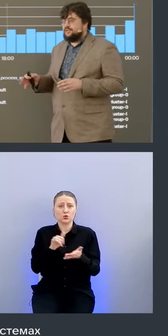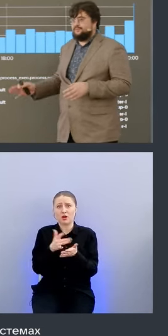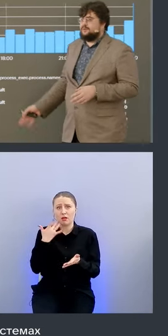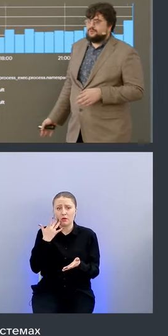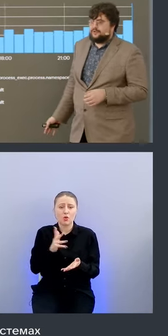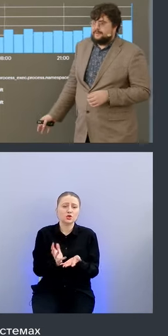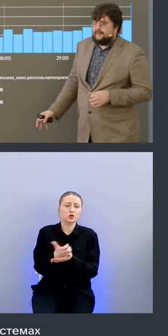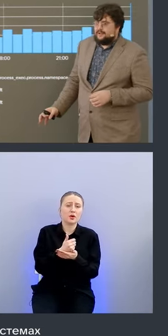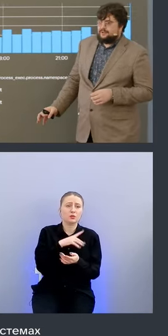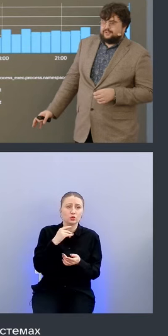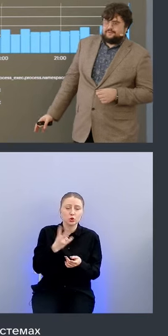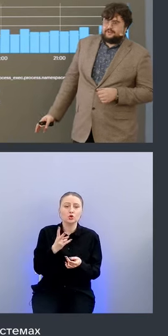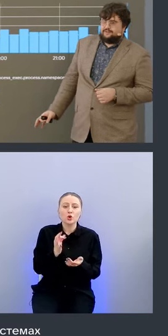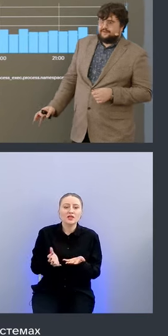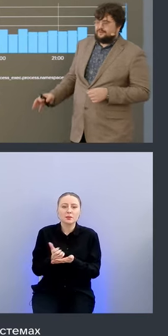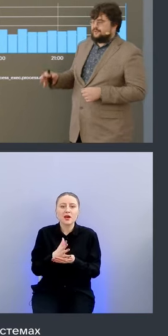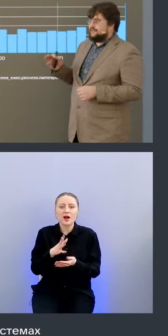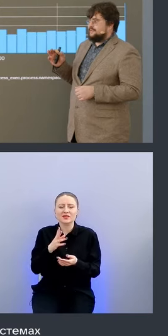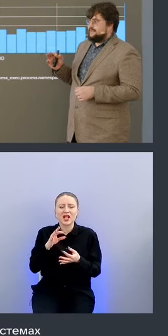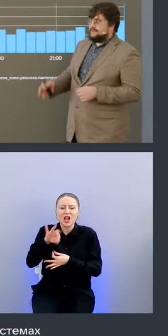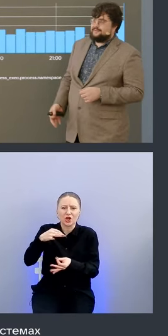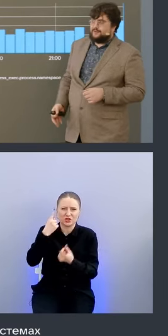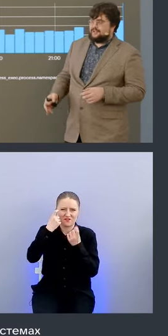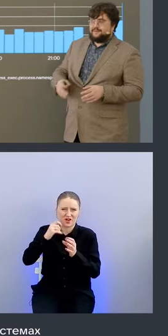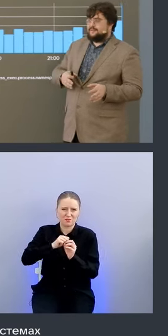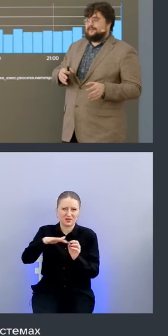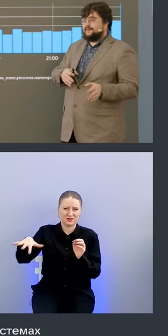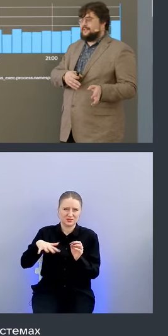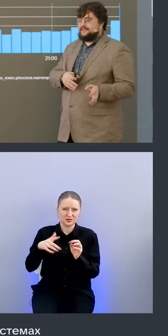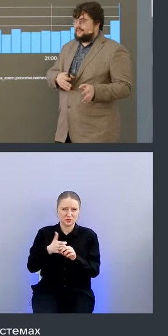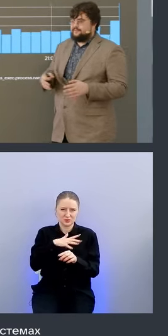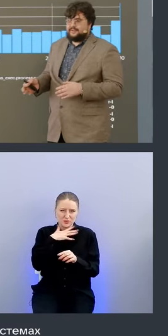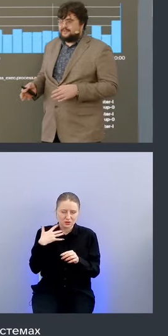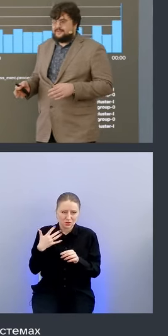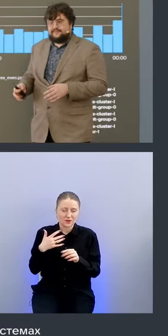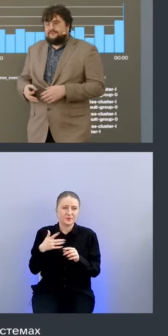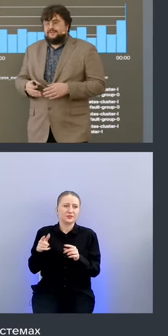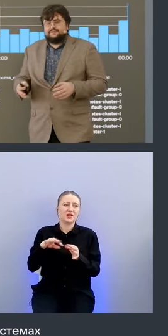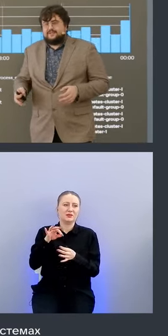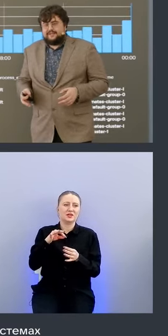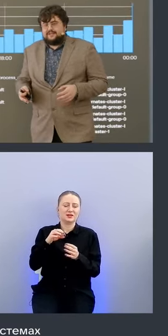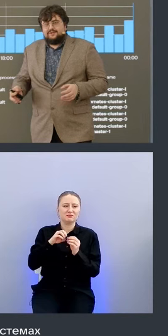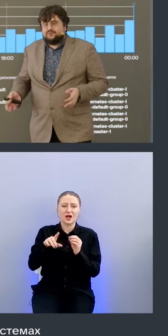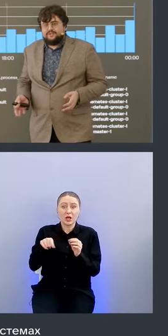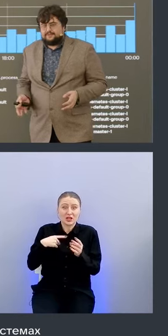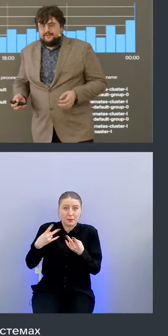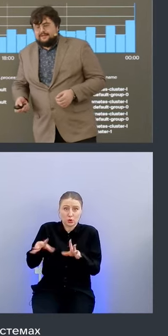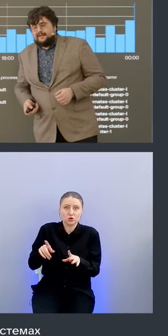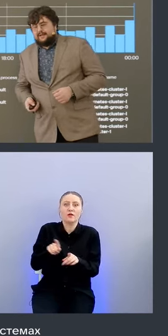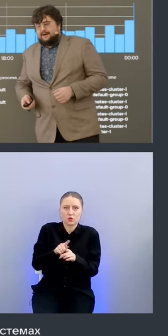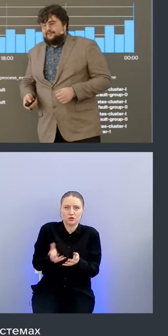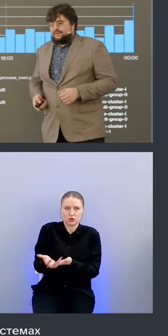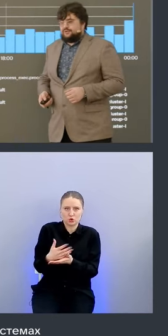нам нужно слишком много мусора то есть того трафика ну то есть сбора там процессов садов процесса оксидов который в принципе нам-то и не нужны